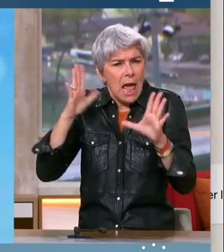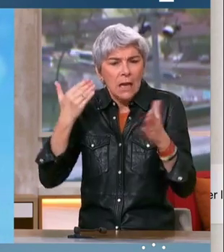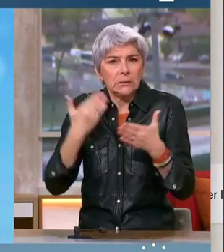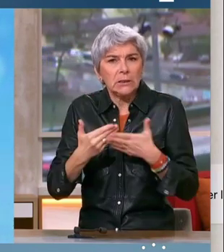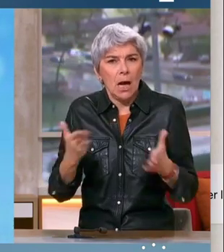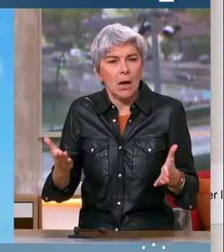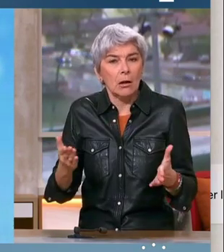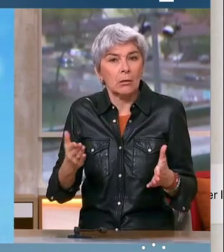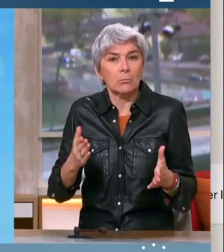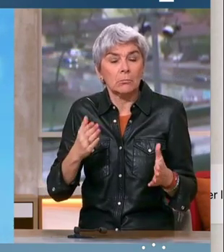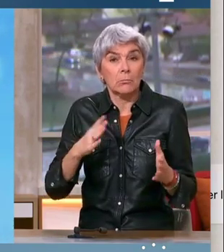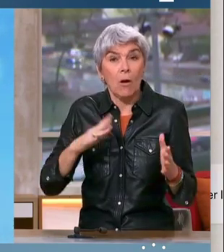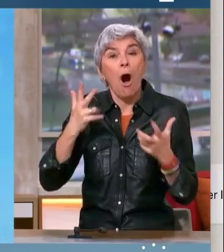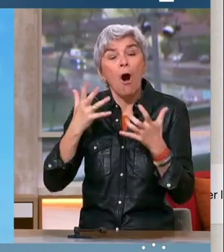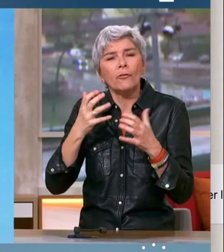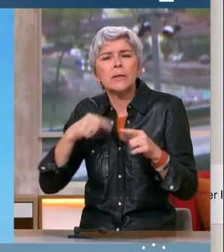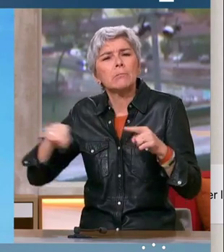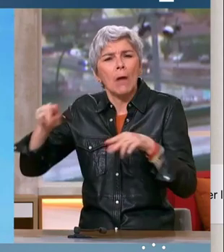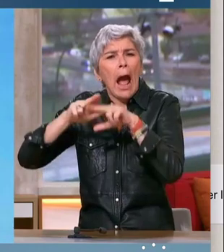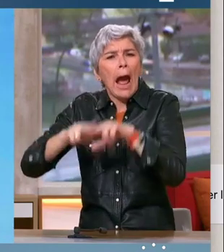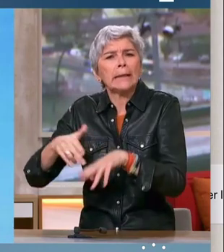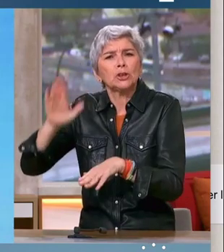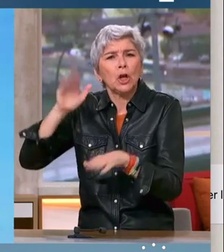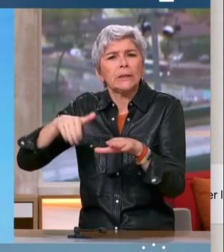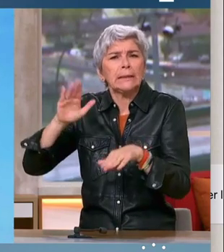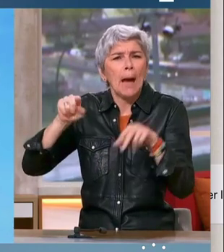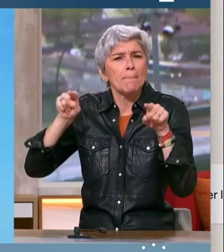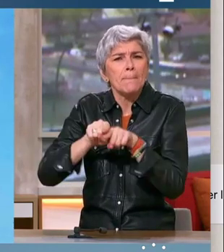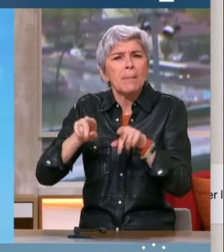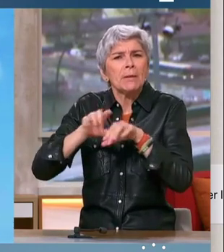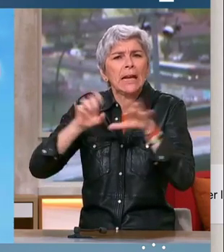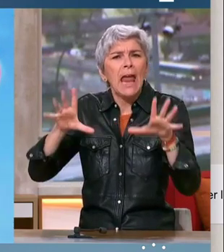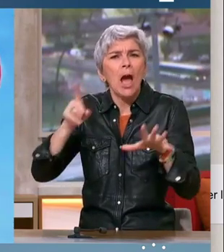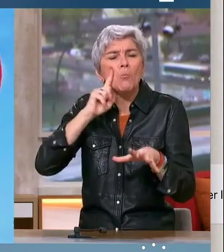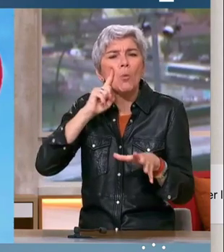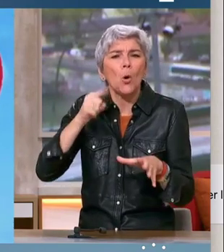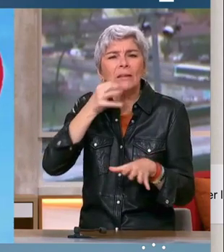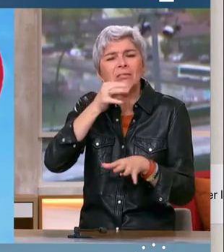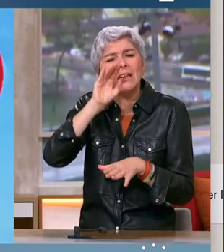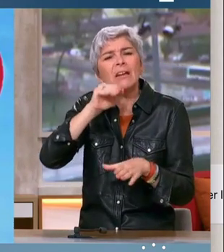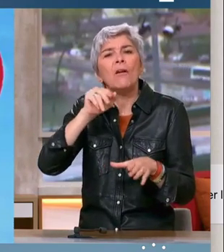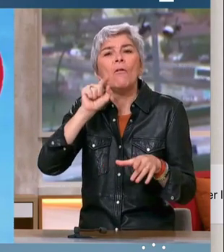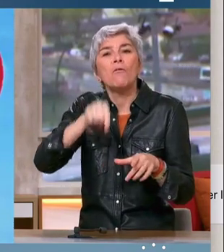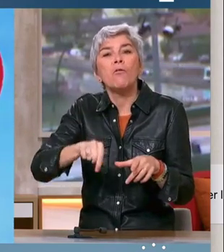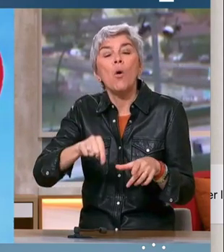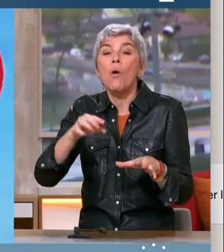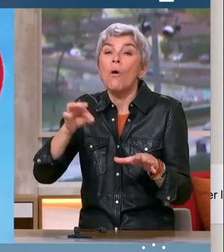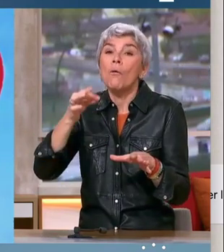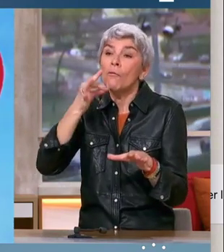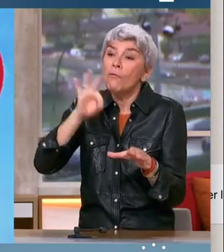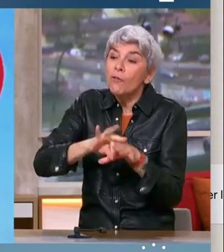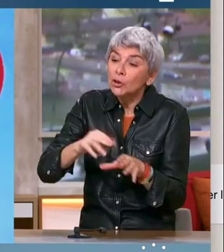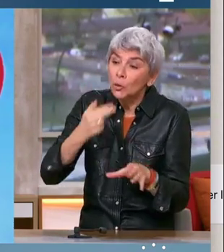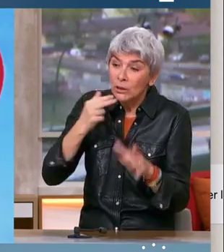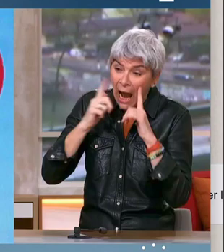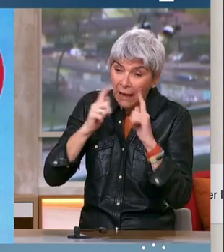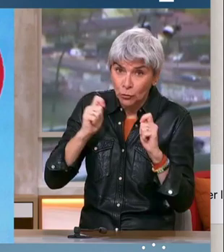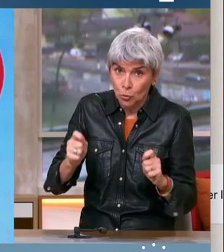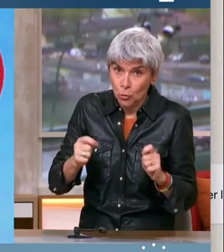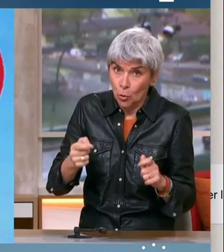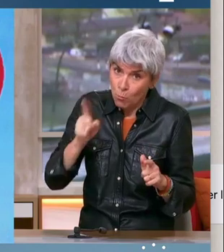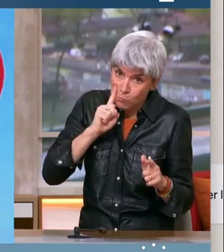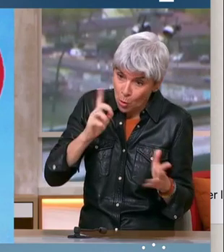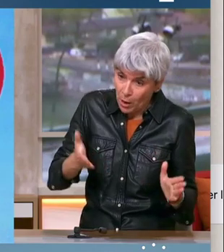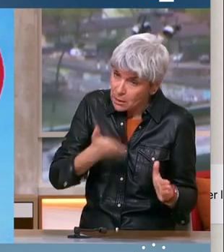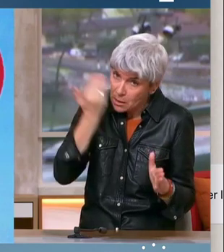-dessus, j'aimerais bien que tous les autres soient clairs de la même manière. Parce que quand on vote, quand on appelle au vote utile, ça peut être la double peine. Non seulement on ne sait